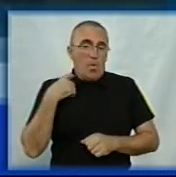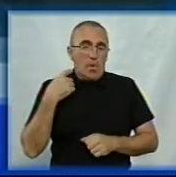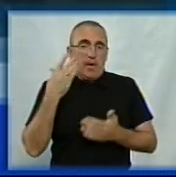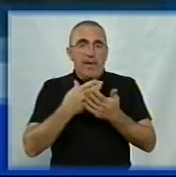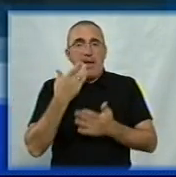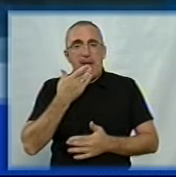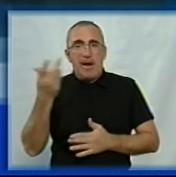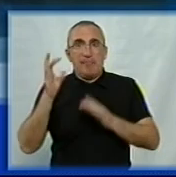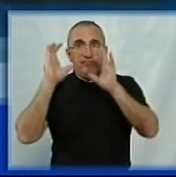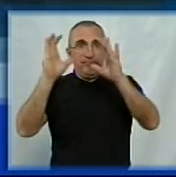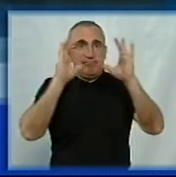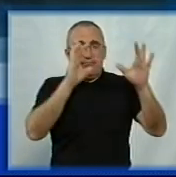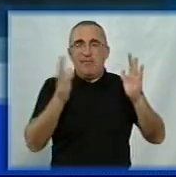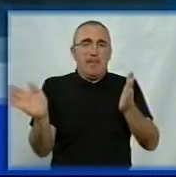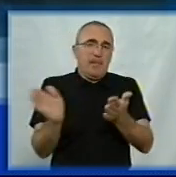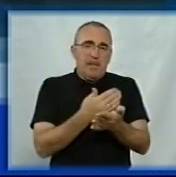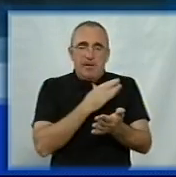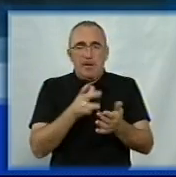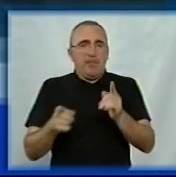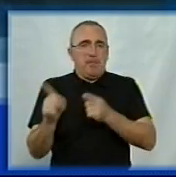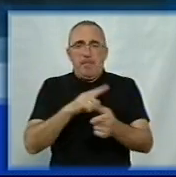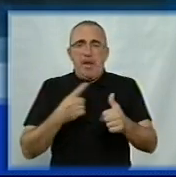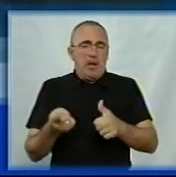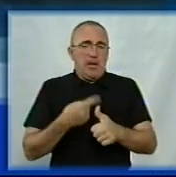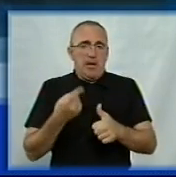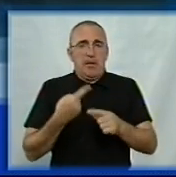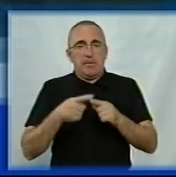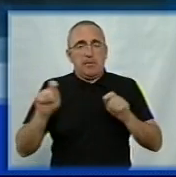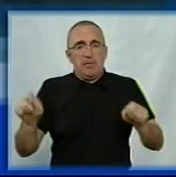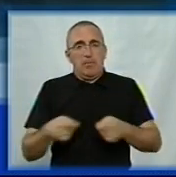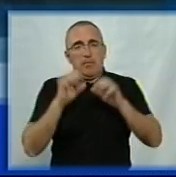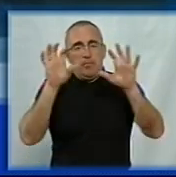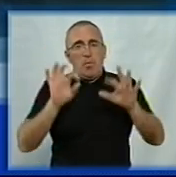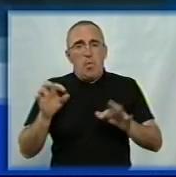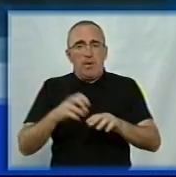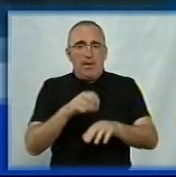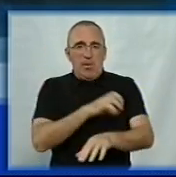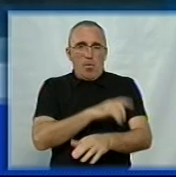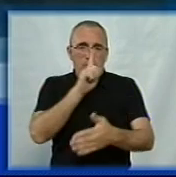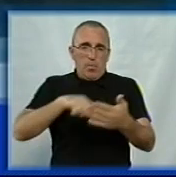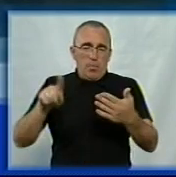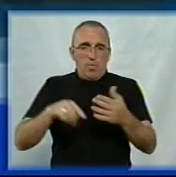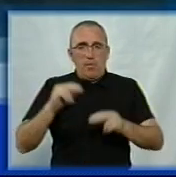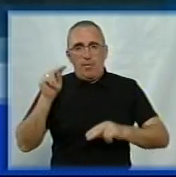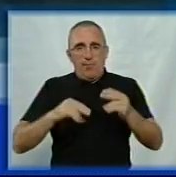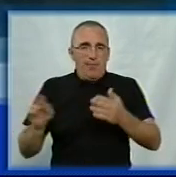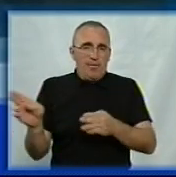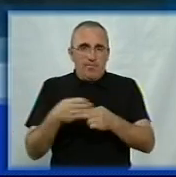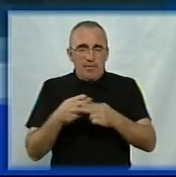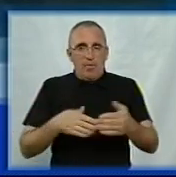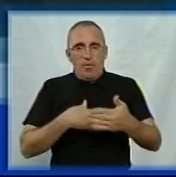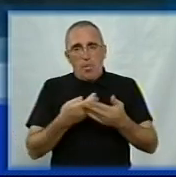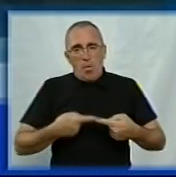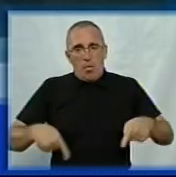радянська символіка, не демонтували і не переіменували. Цим порушили закон про декомунізацію, вважає координатор громадської